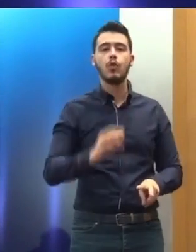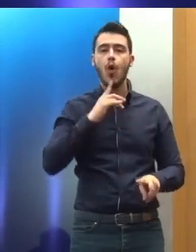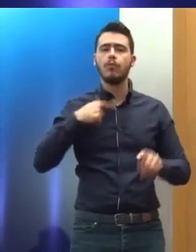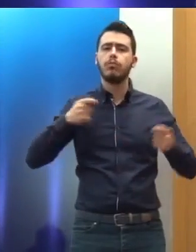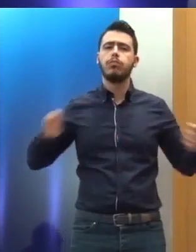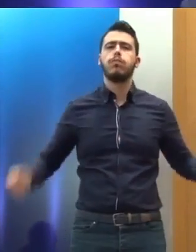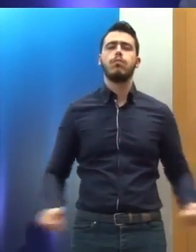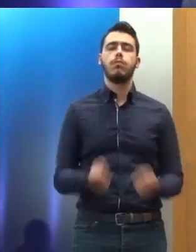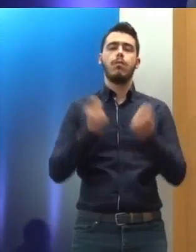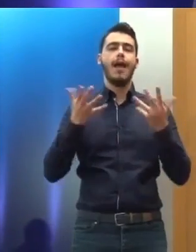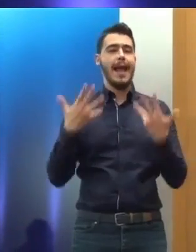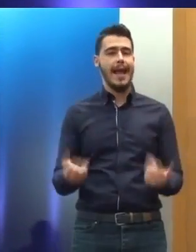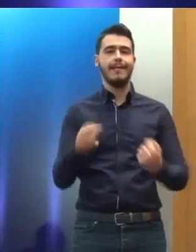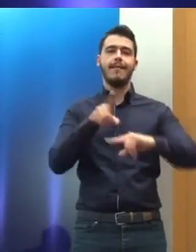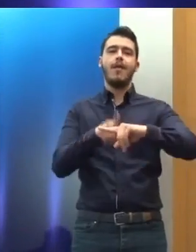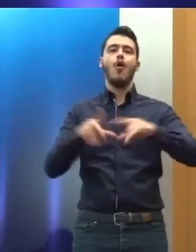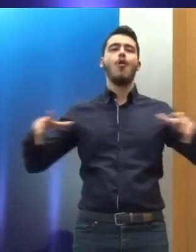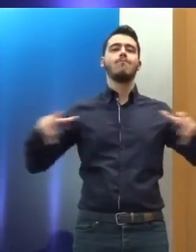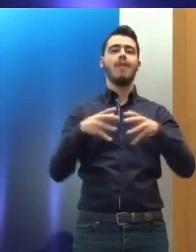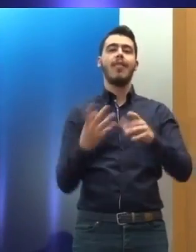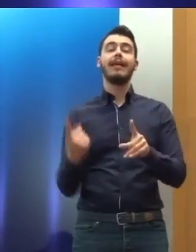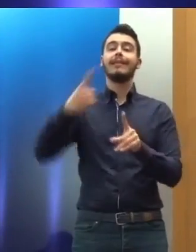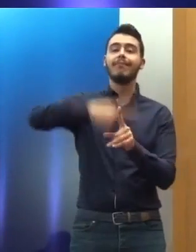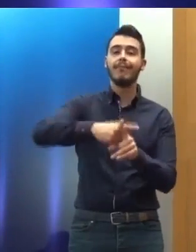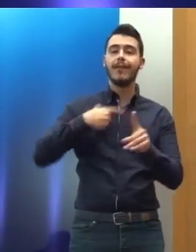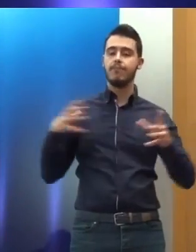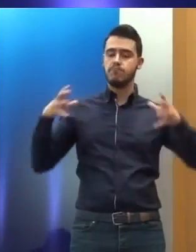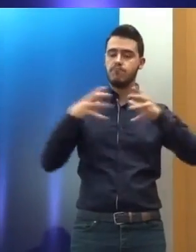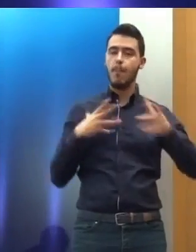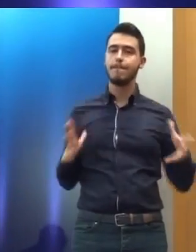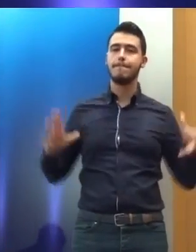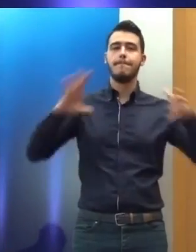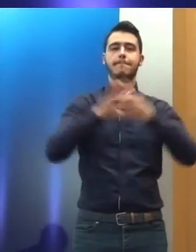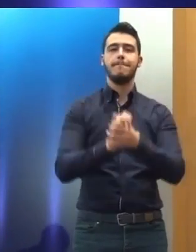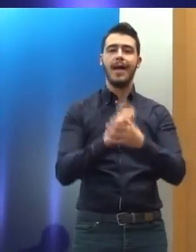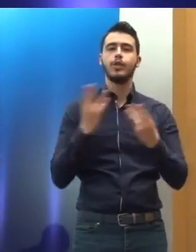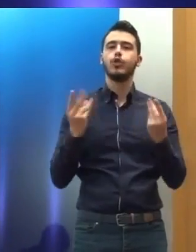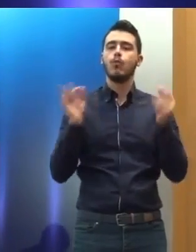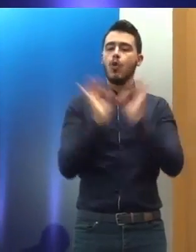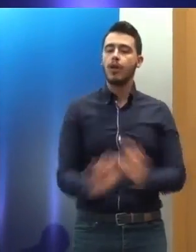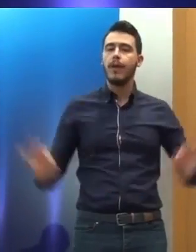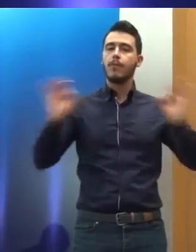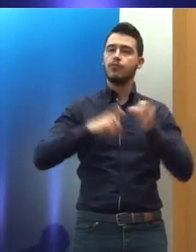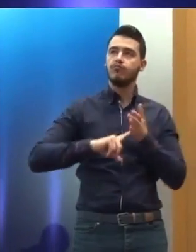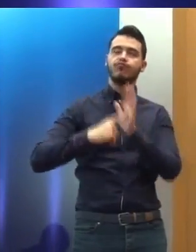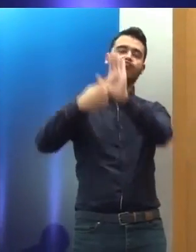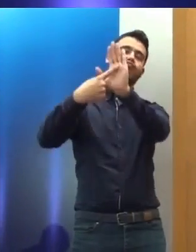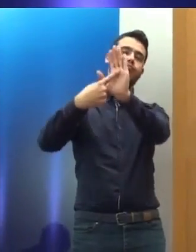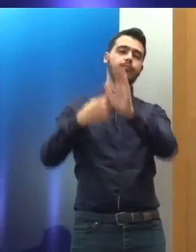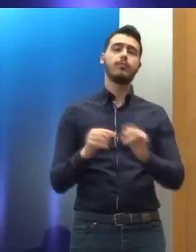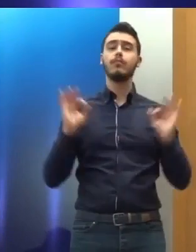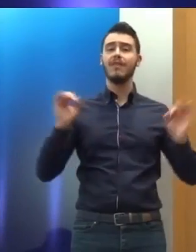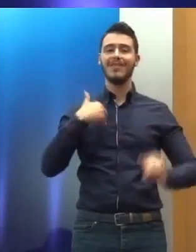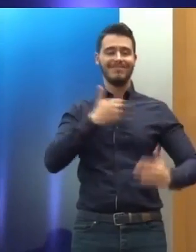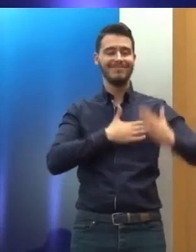επαγγελματισμό τους και για όλη αυτή τη μεγάλη συλλογική προσπάθεια της κατάλληλης προετοιμασίας. Αυτή η συμπάθεια συνοδεύτηκε και από